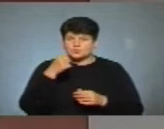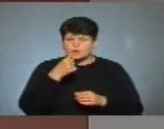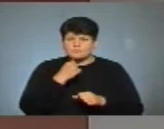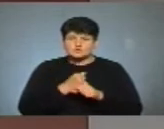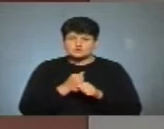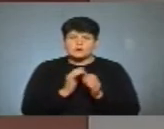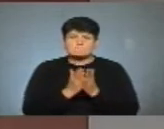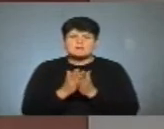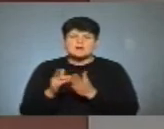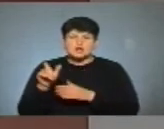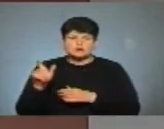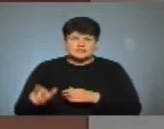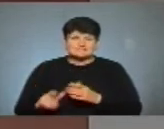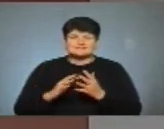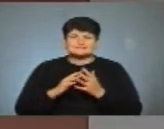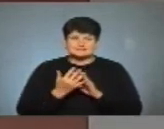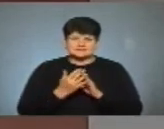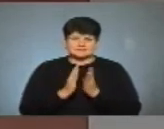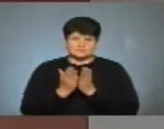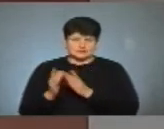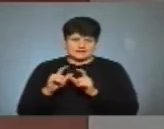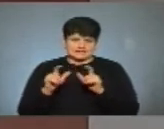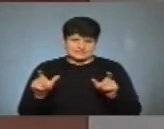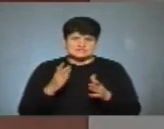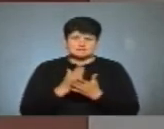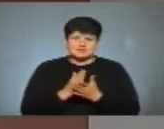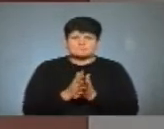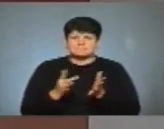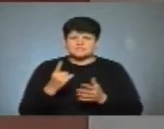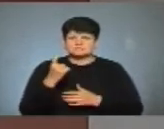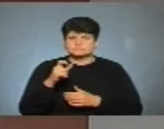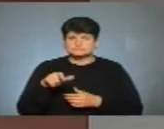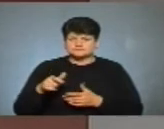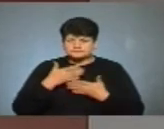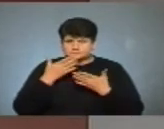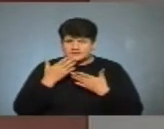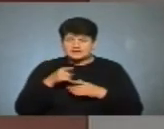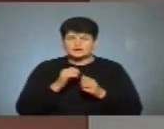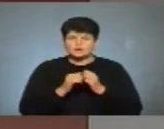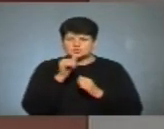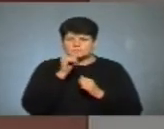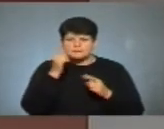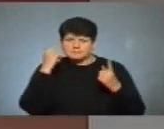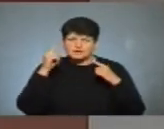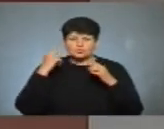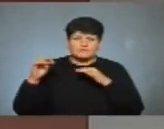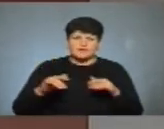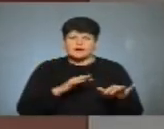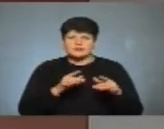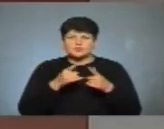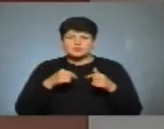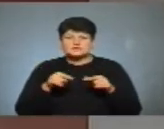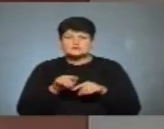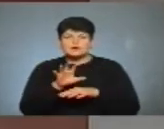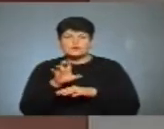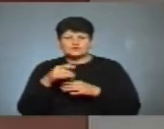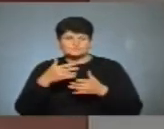бібліотекаркою в сільській читальні. Має більше сотні читачів. Для них щомісяця придумує акції, організовує